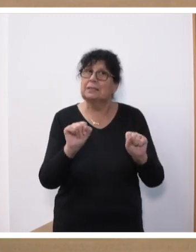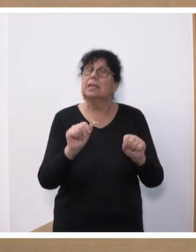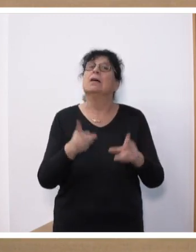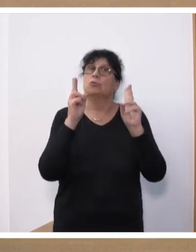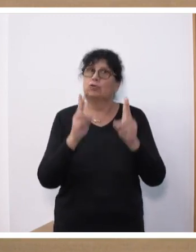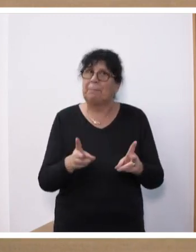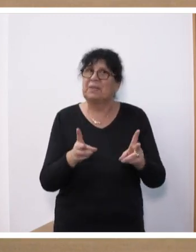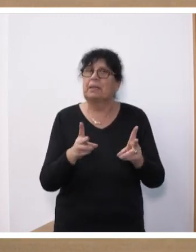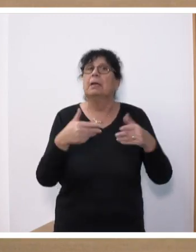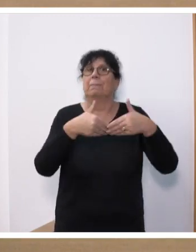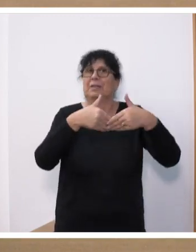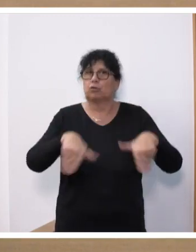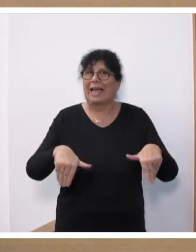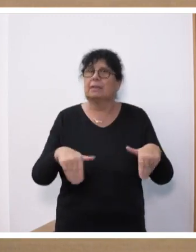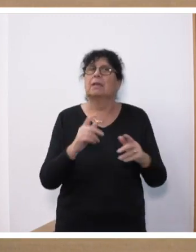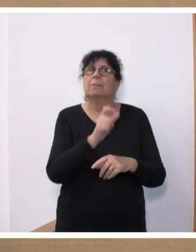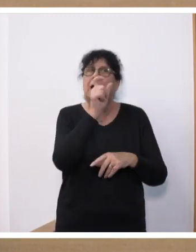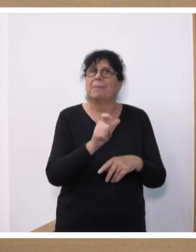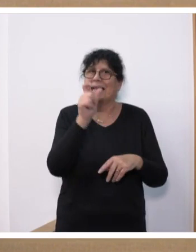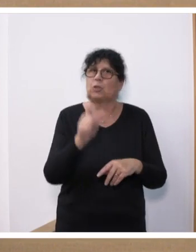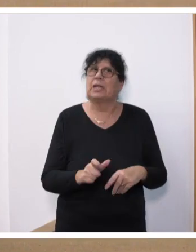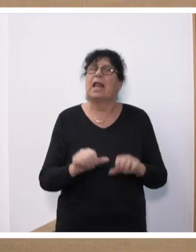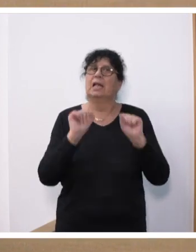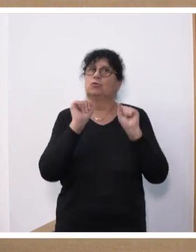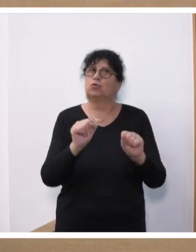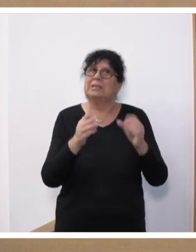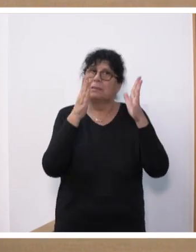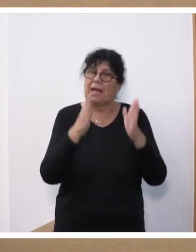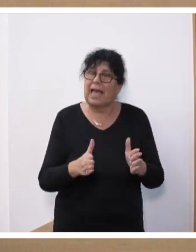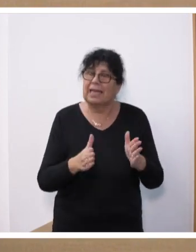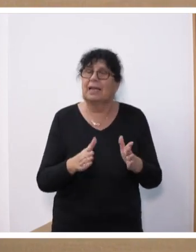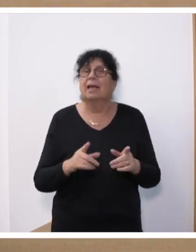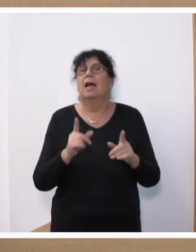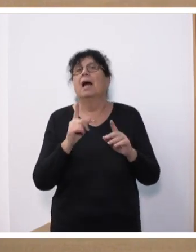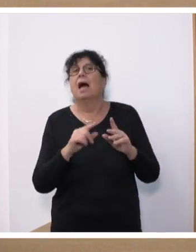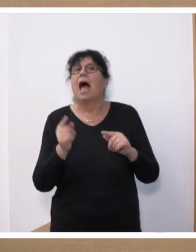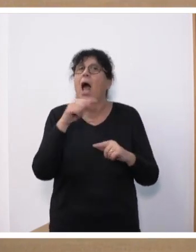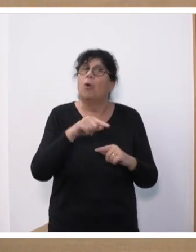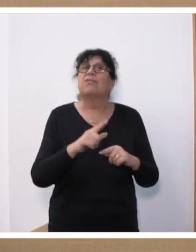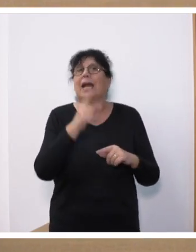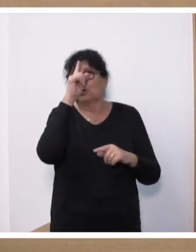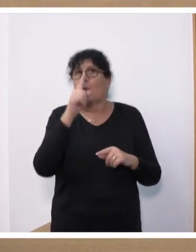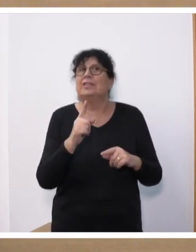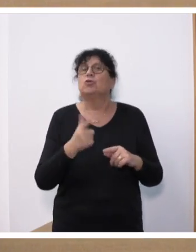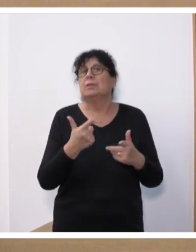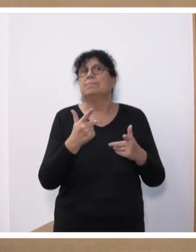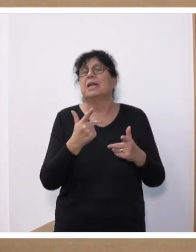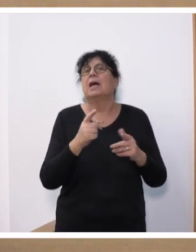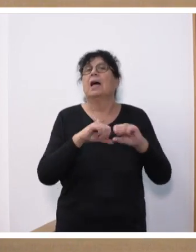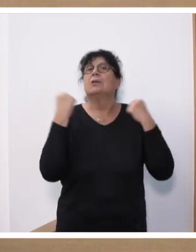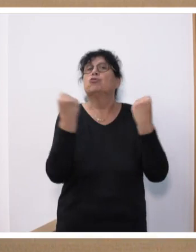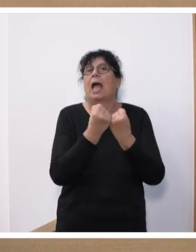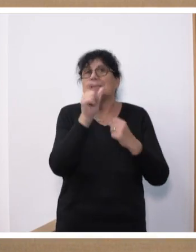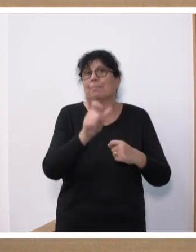ist beschränkt in seinem personellen Schutzbereich auf diejenigen, die die deutsche Staatsbürgerschaft haben